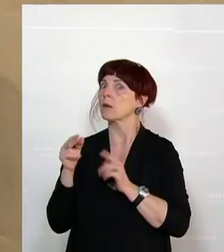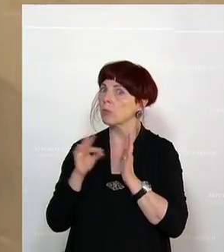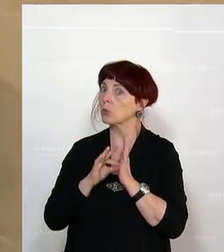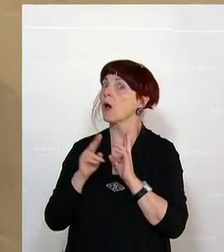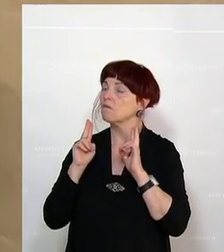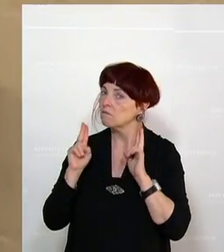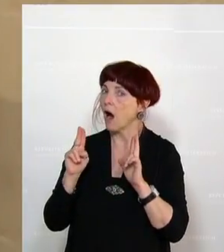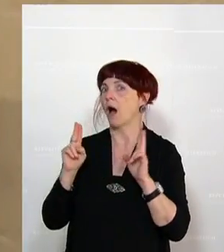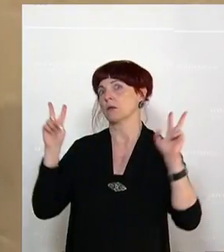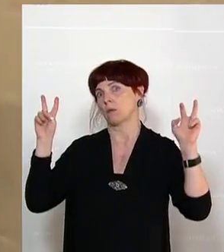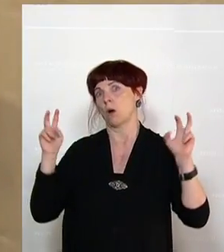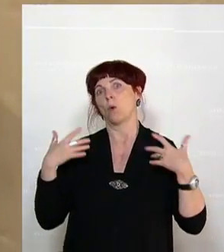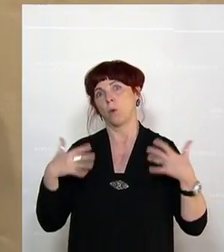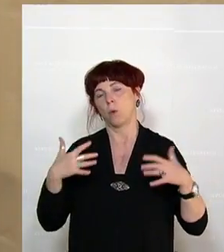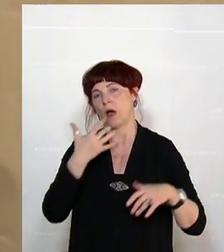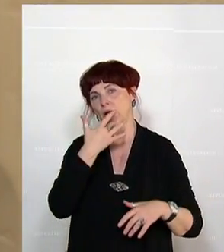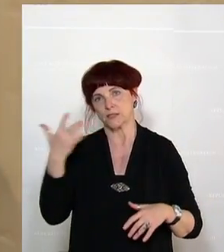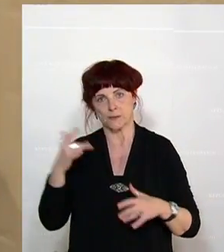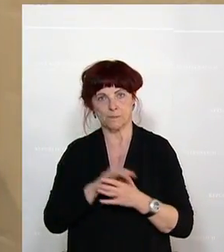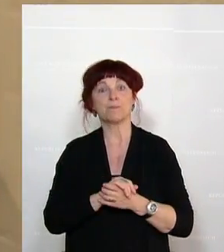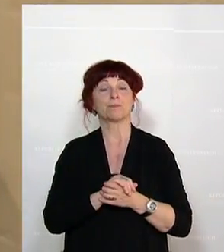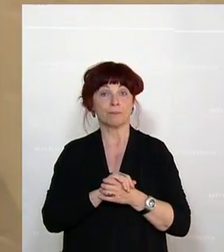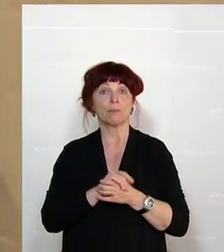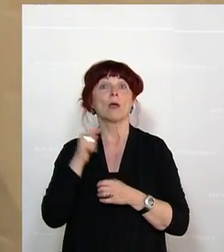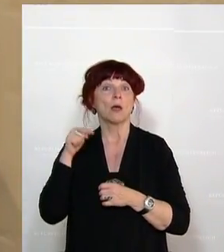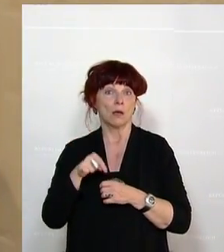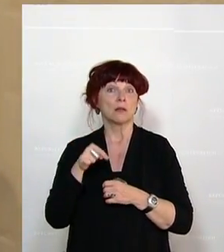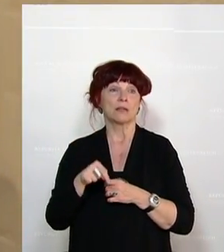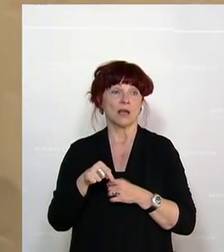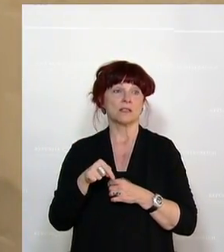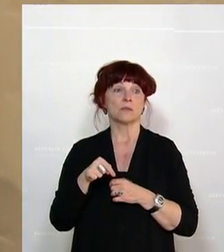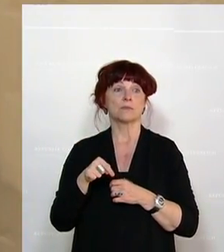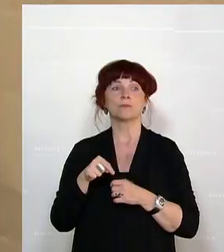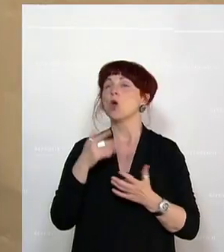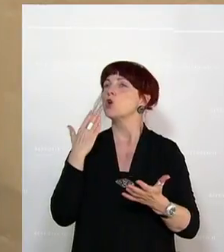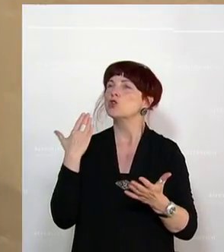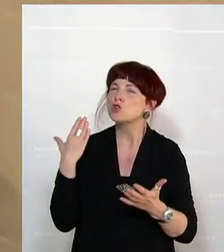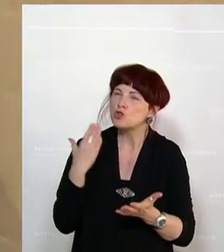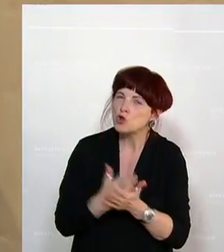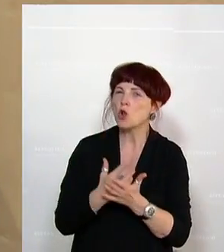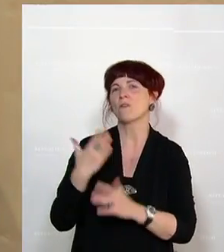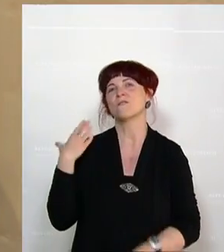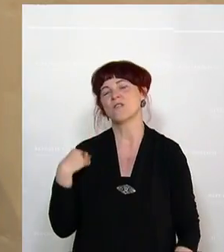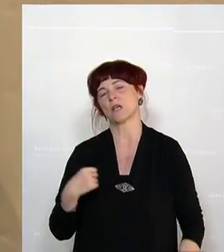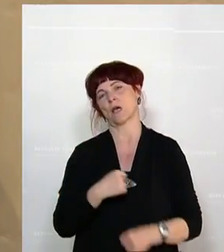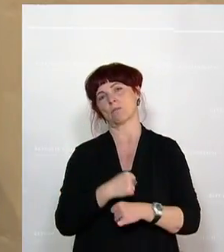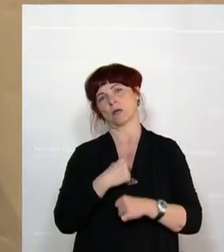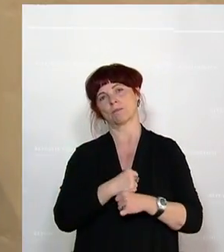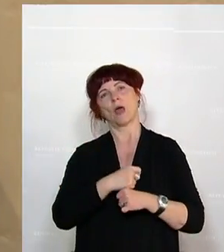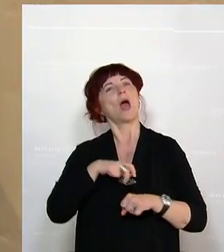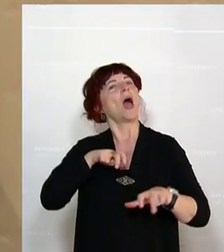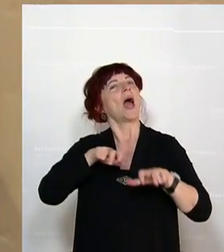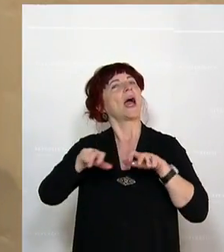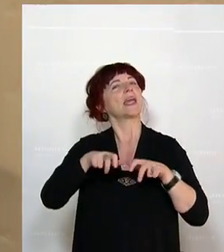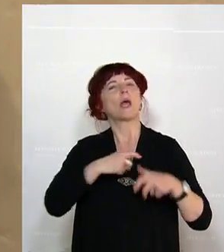meine Aufmerksamkeit widmen. Und ich möchte anfangs sagen, Sie haben es schon wieder getan. Die Regierungsfraktionen haben es